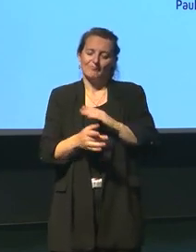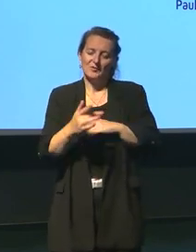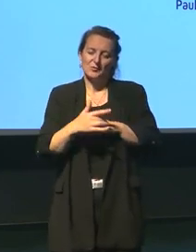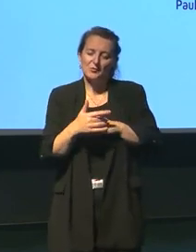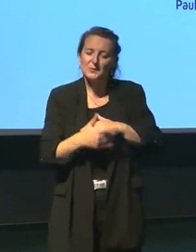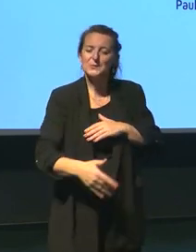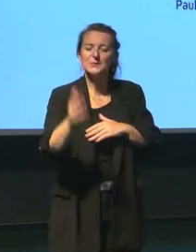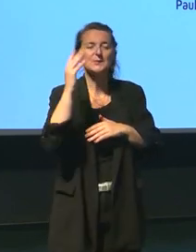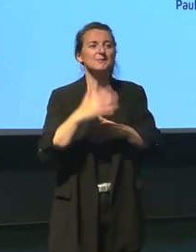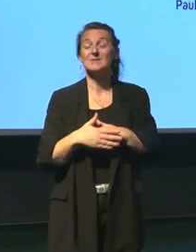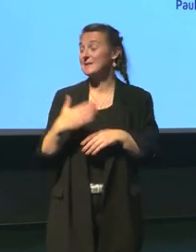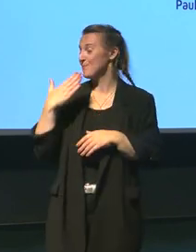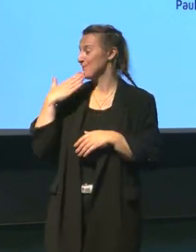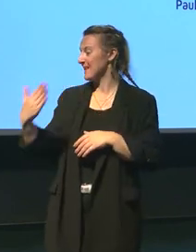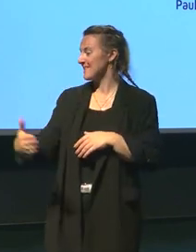merci